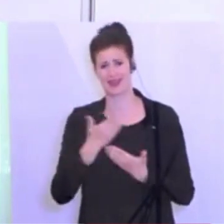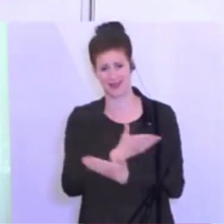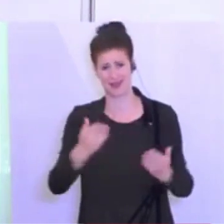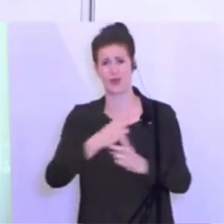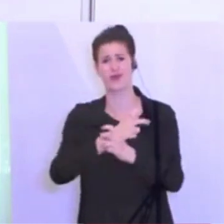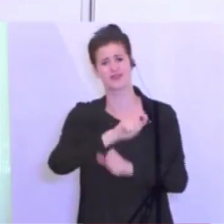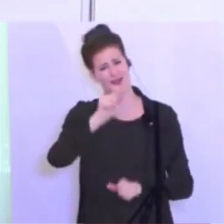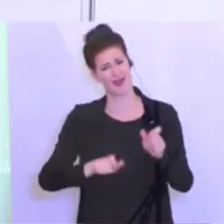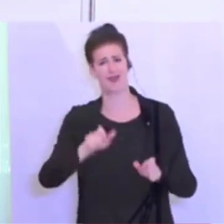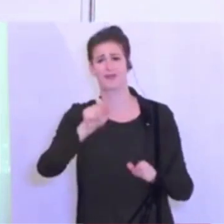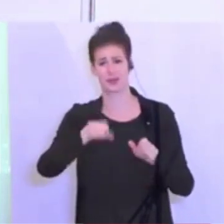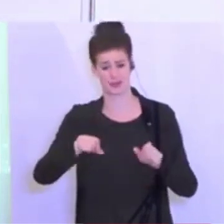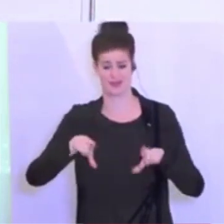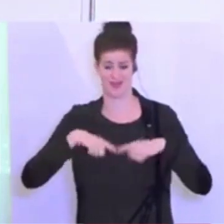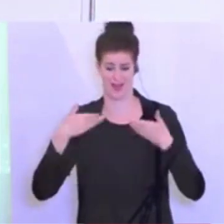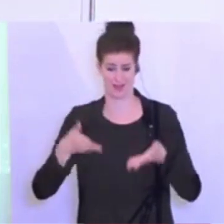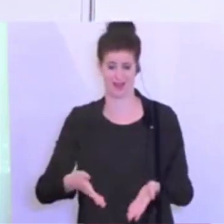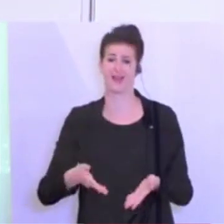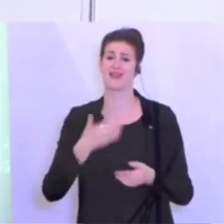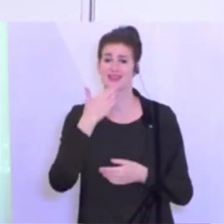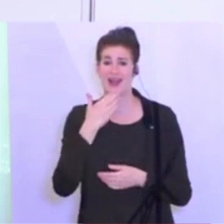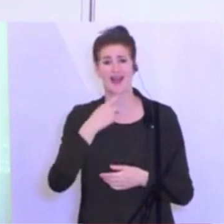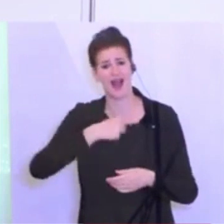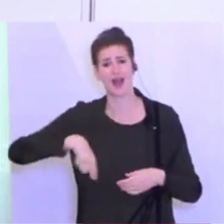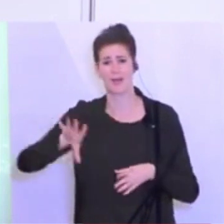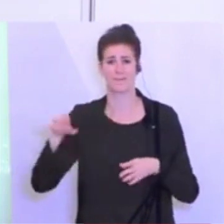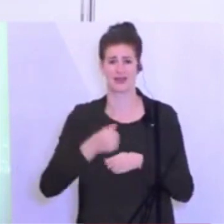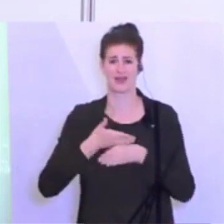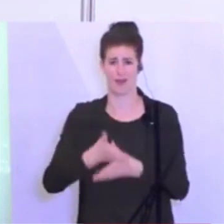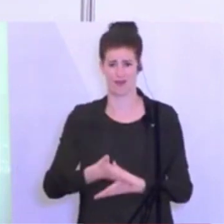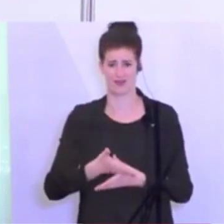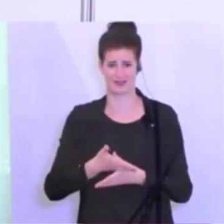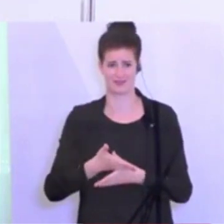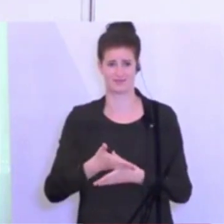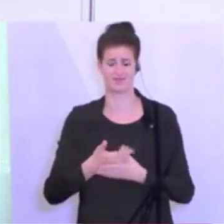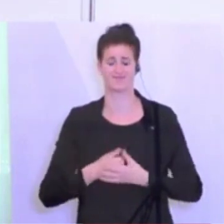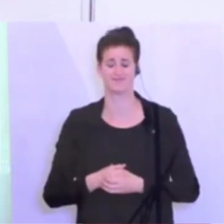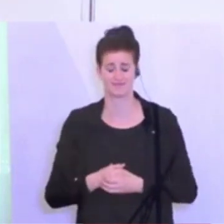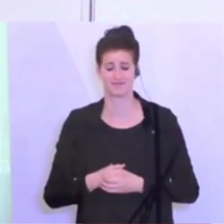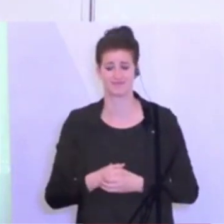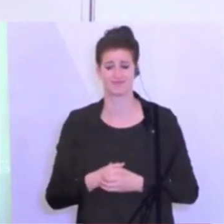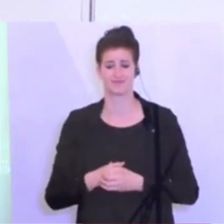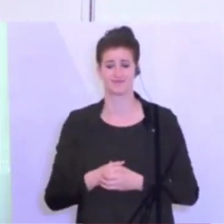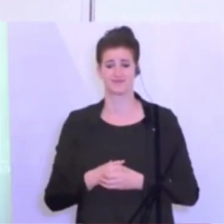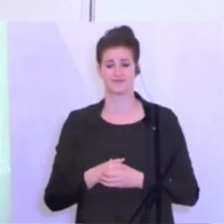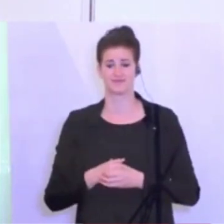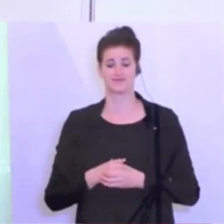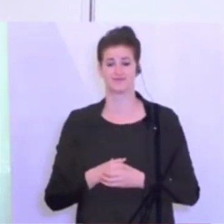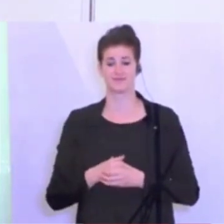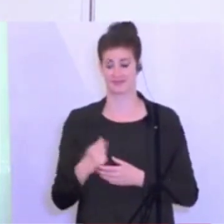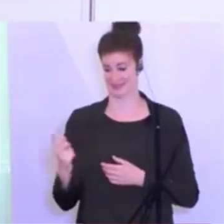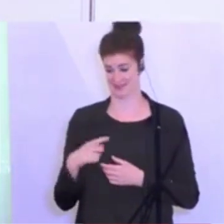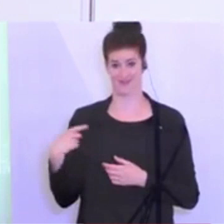Österreich Lebenden, die hier ja auch so intensiv mitgeholfen haben. Wir, die für Gesetze und